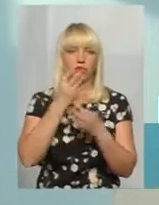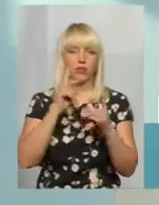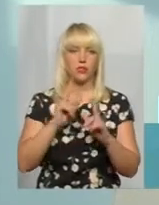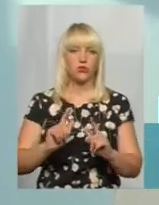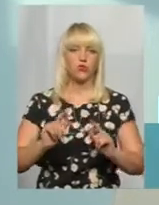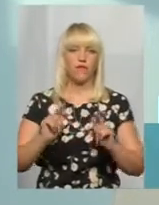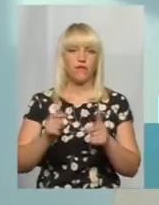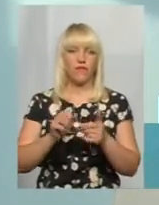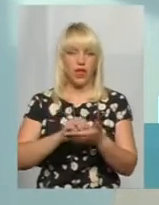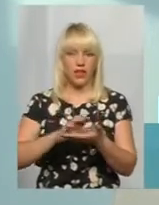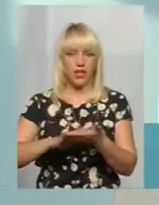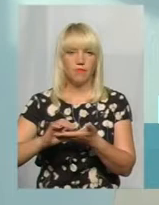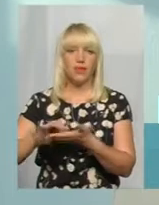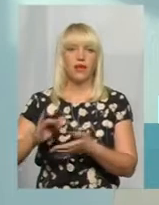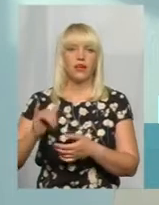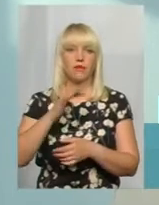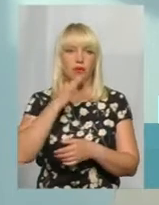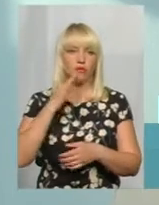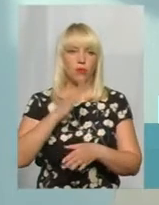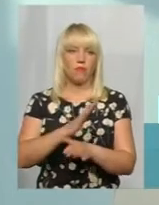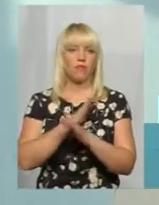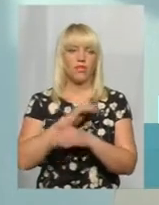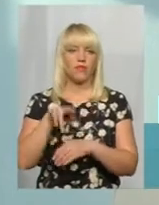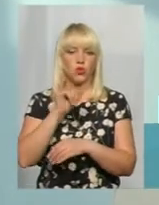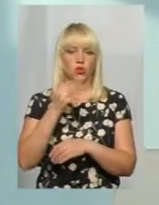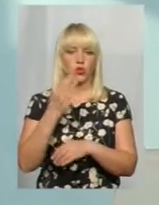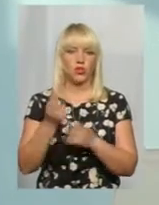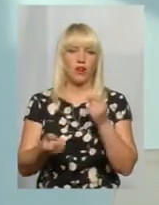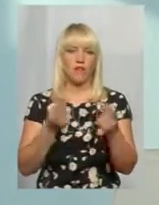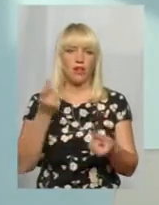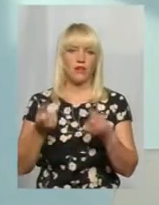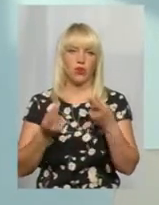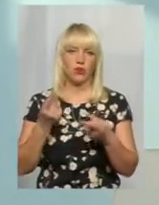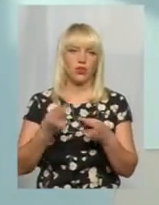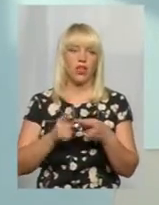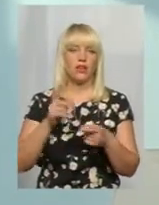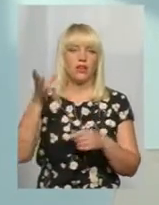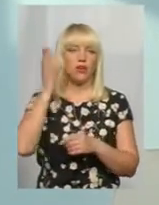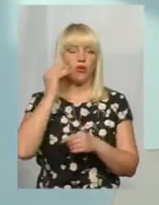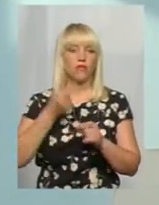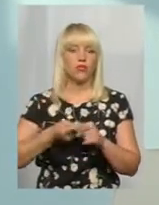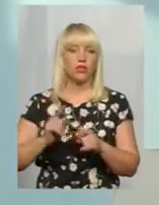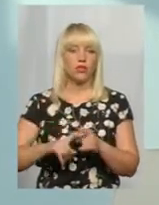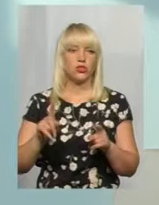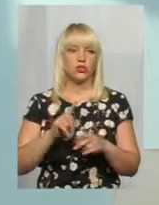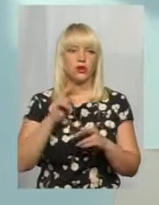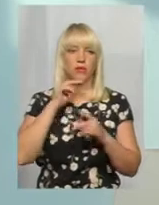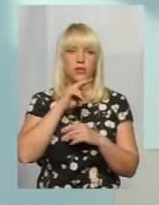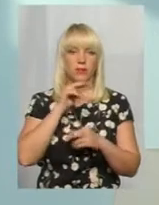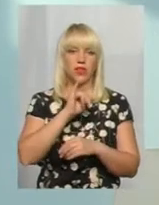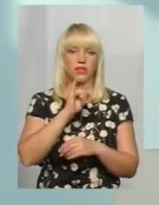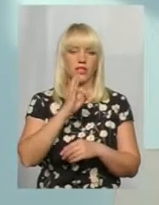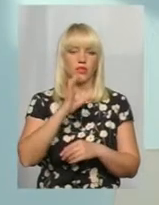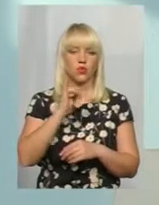багато так званих «мертвих душ» виявилось, і враховуючи те, що препарати інсуліну